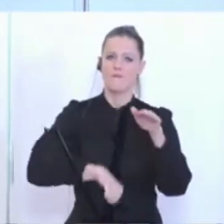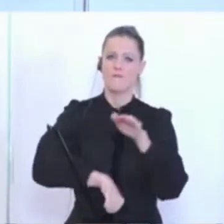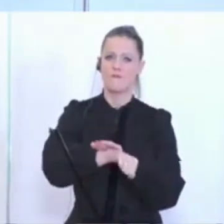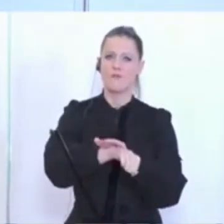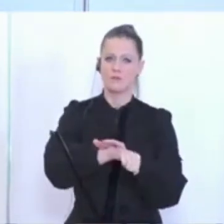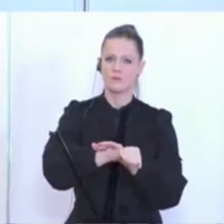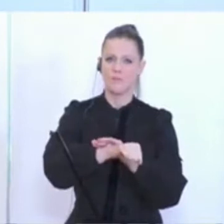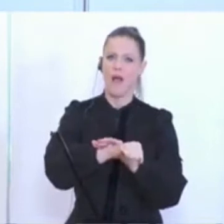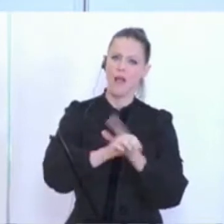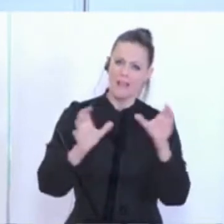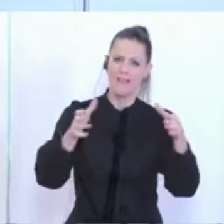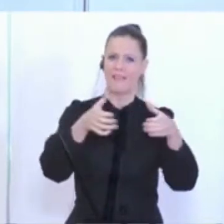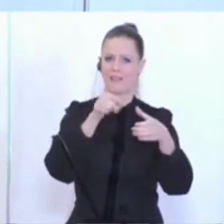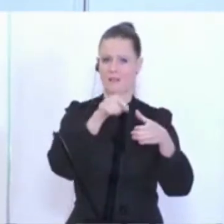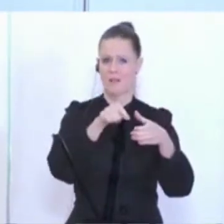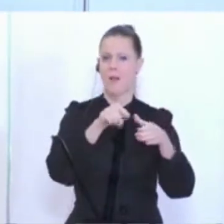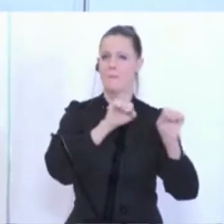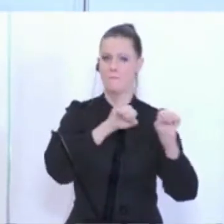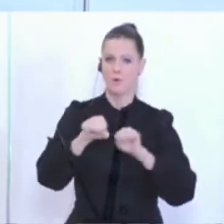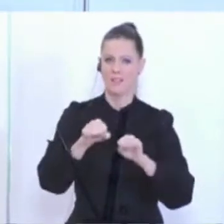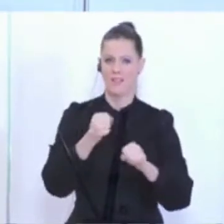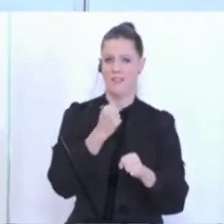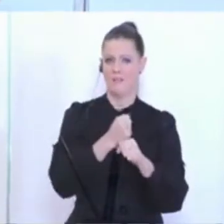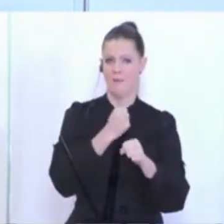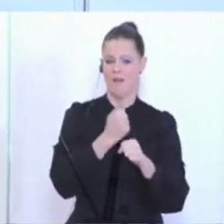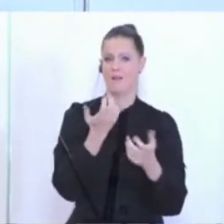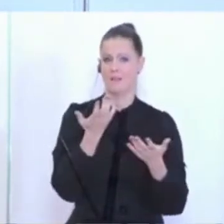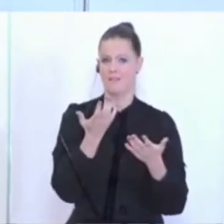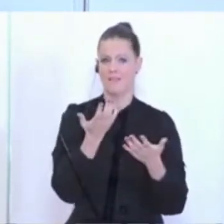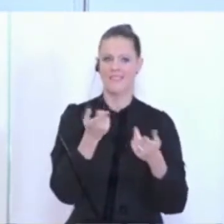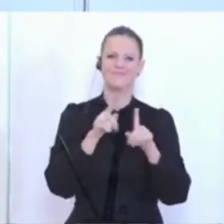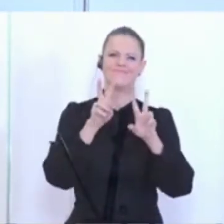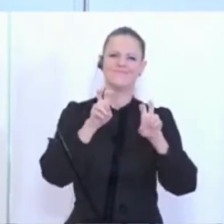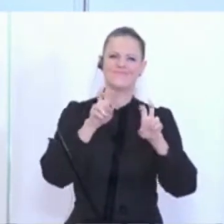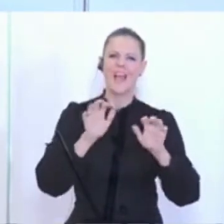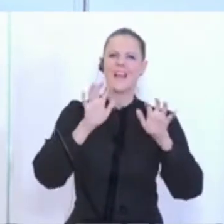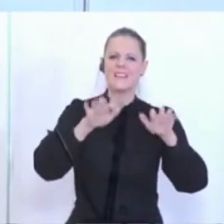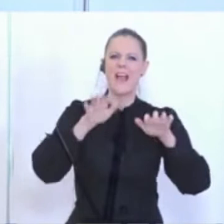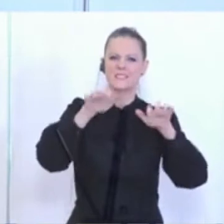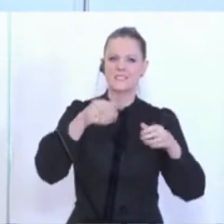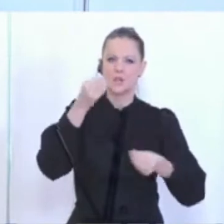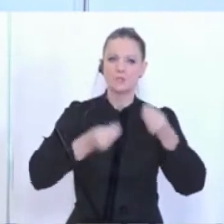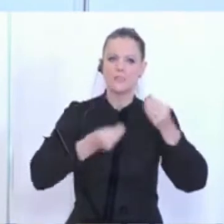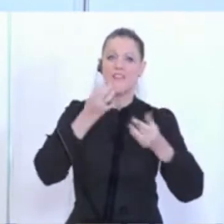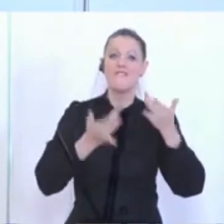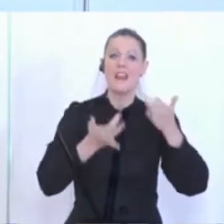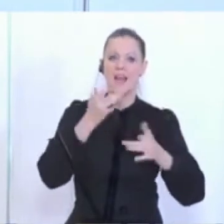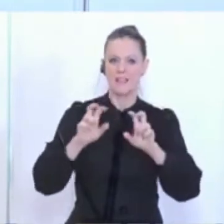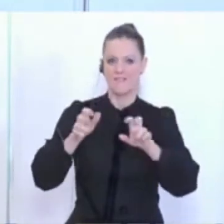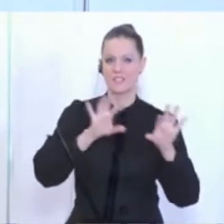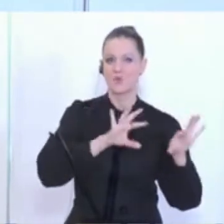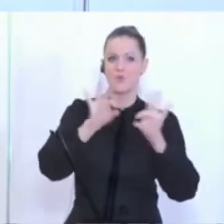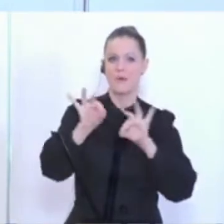zu schaffen nach Geisterspielen, die dann im Fernsehen übertragen werden könnten. Also zunächst